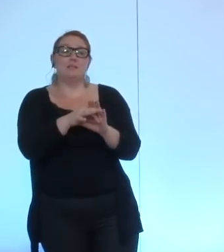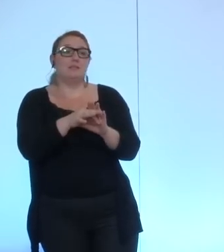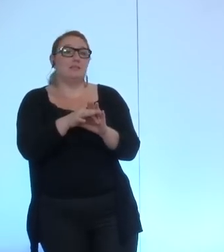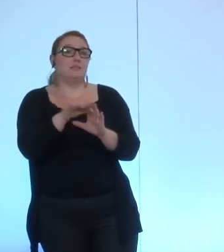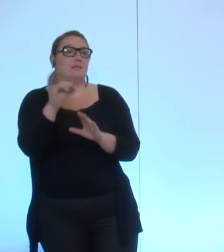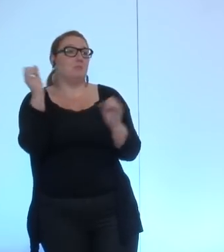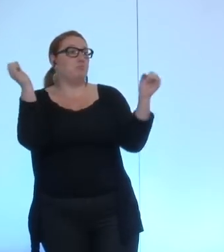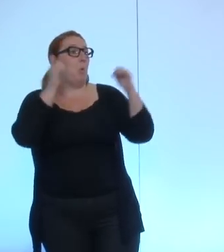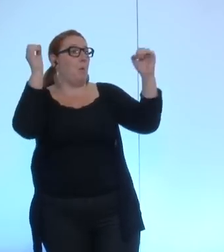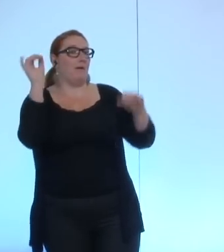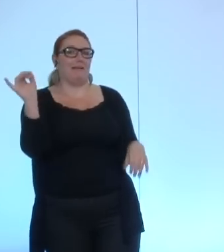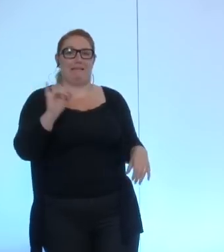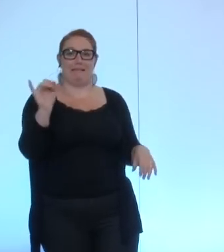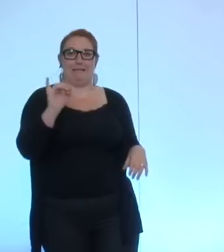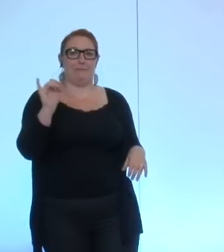est pour